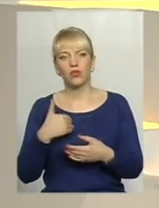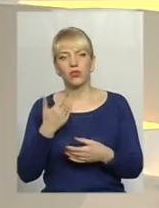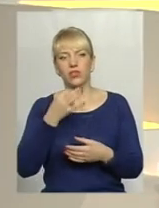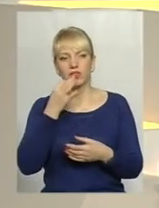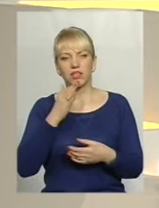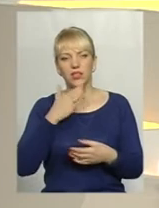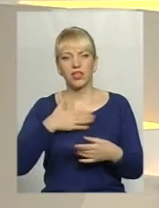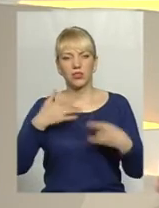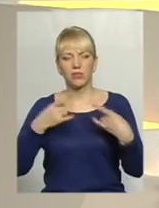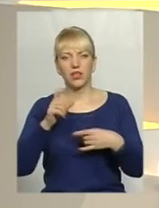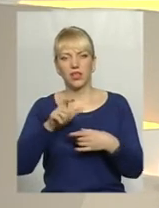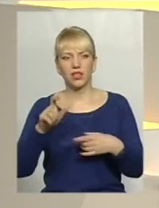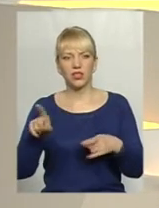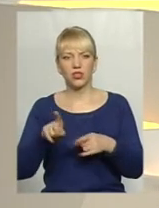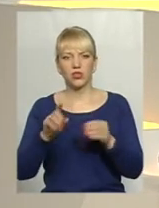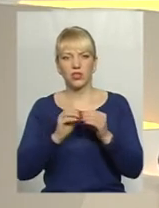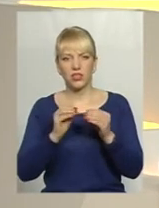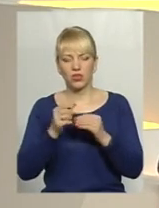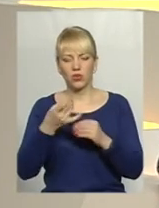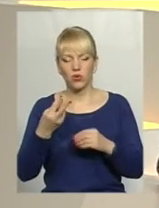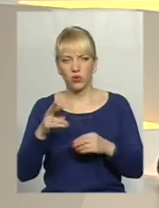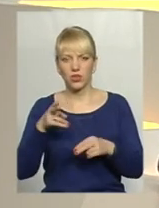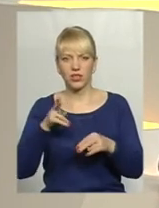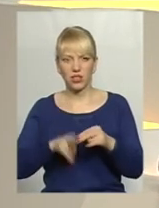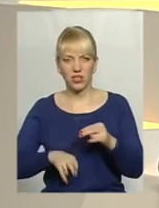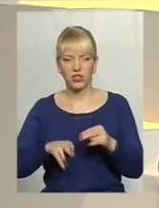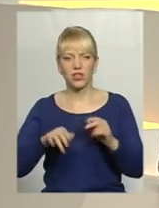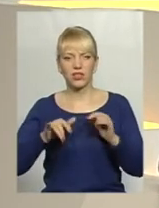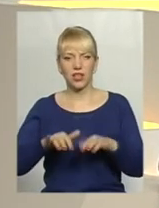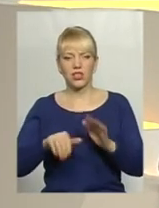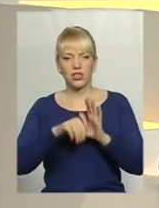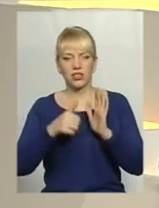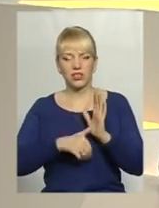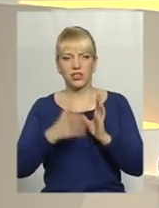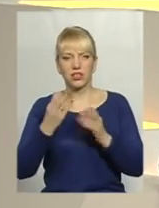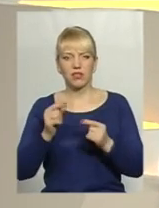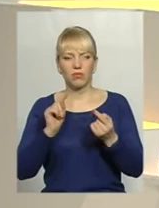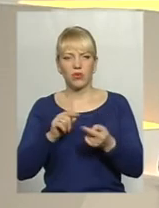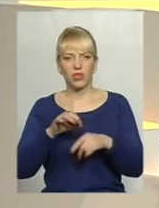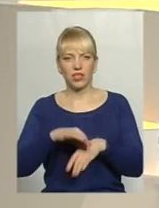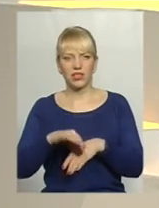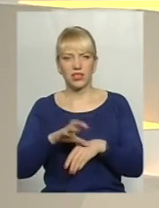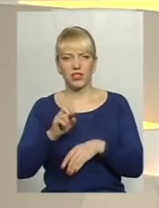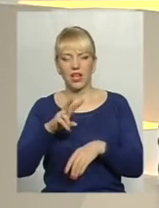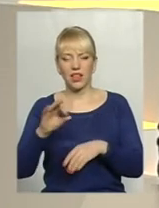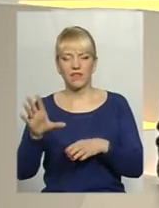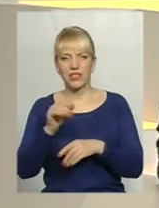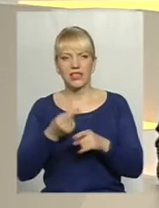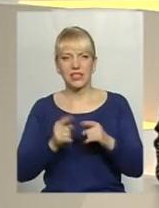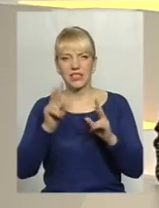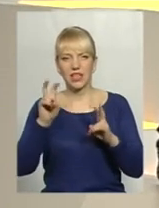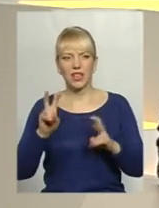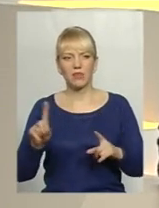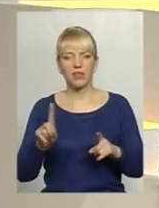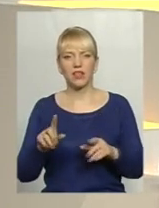сказати нашим телеглядачам, що 10 грудня закінчилась акція «16 днів проти насильства». Але всі ті теми, які